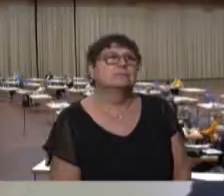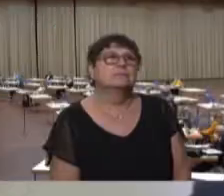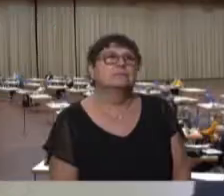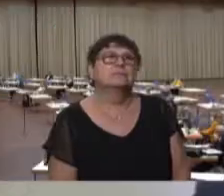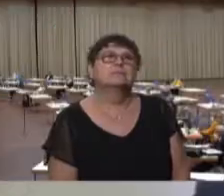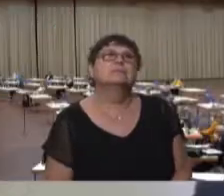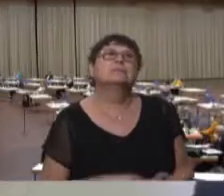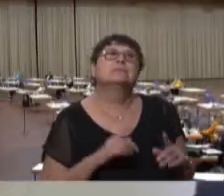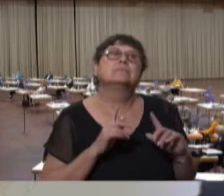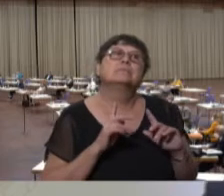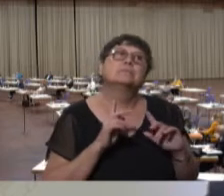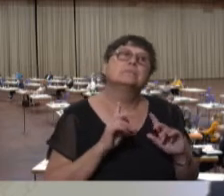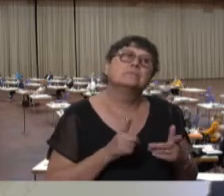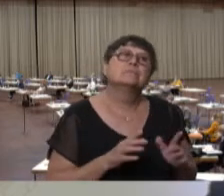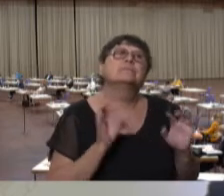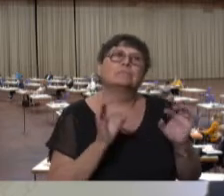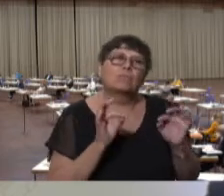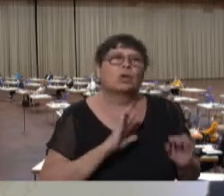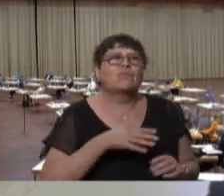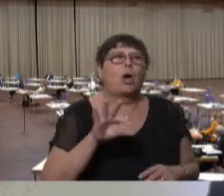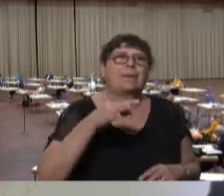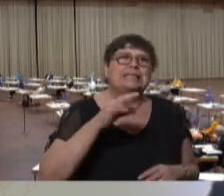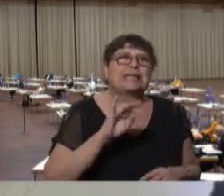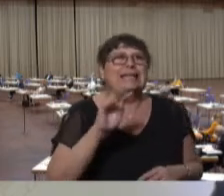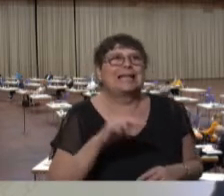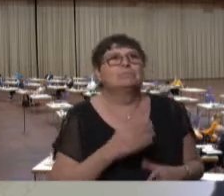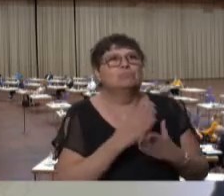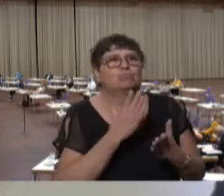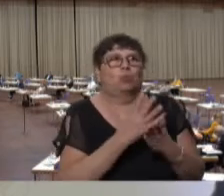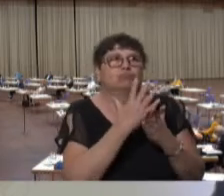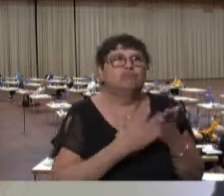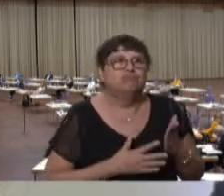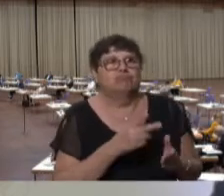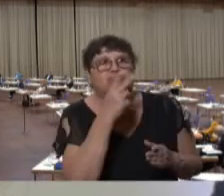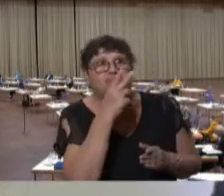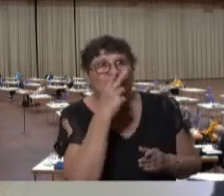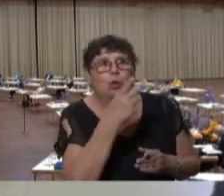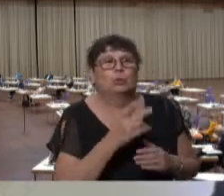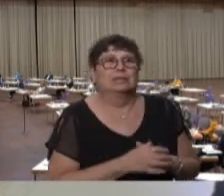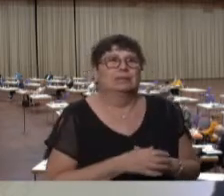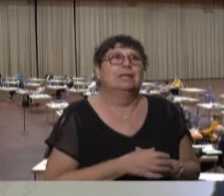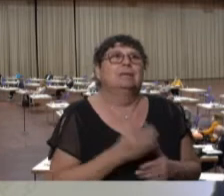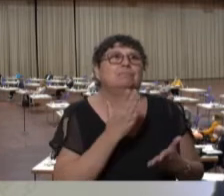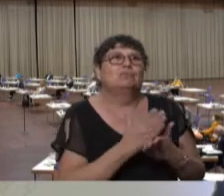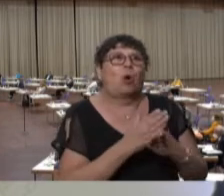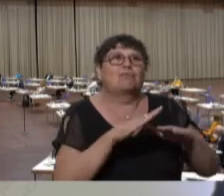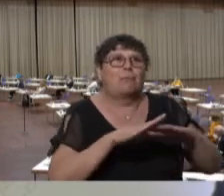Alles gut, Frau Präsidentin. Sie haben mich schon streng angeguckt, weil ich meine Rede schon vom Platz aus begonnen hatte.